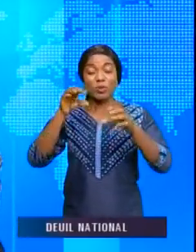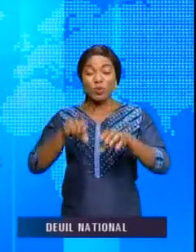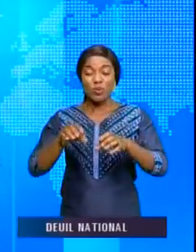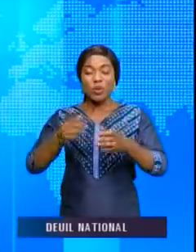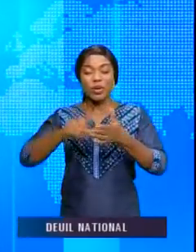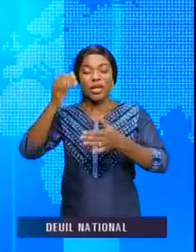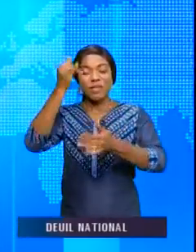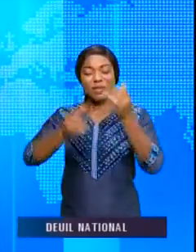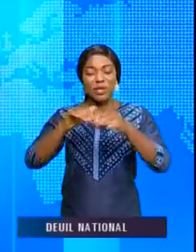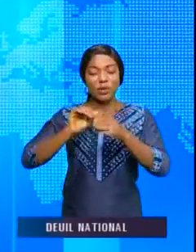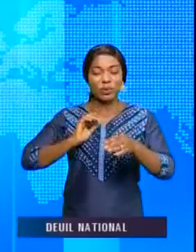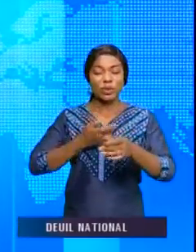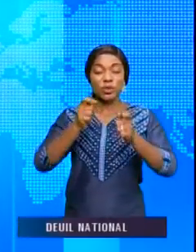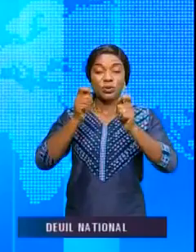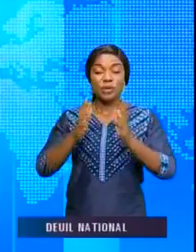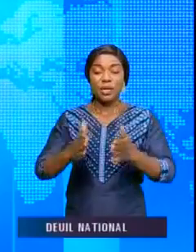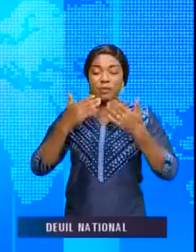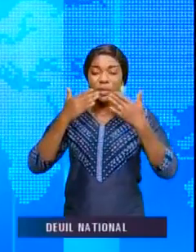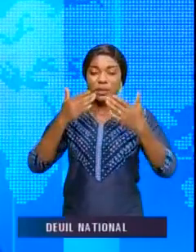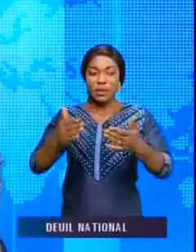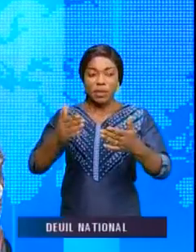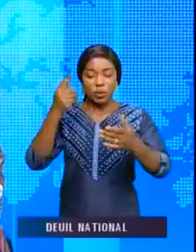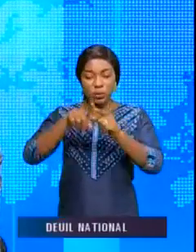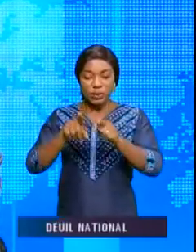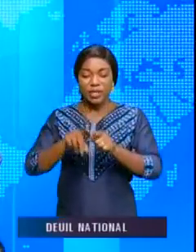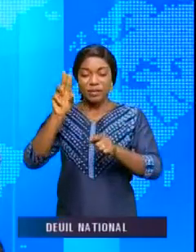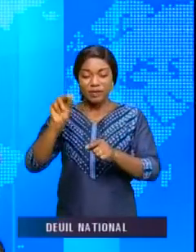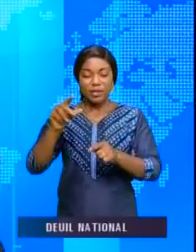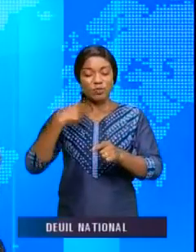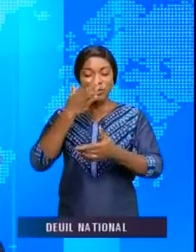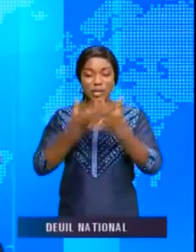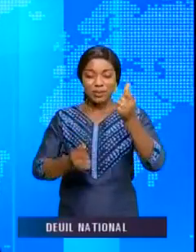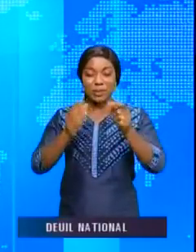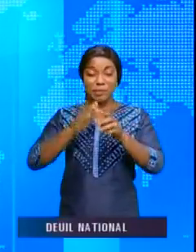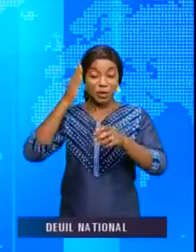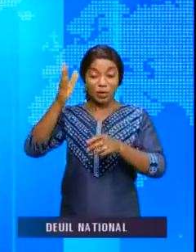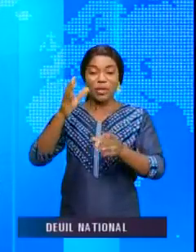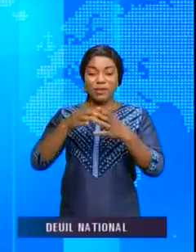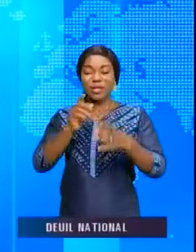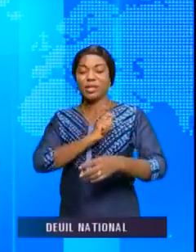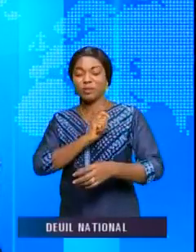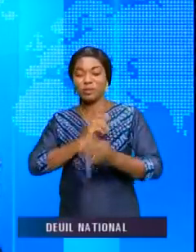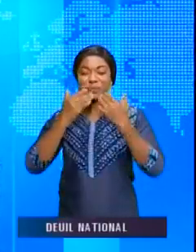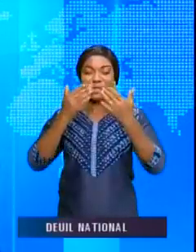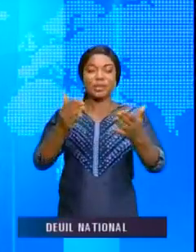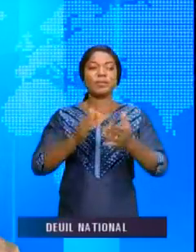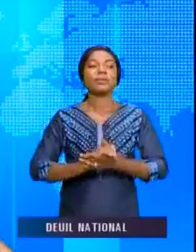journal. Merci de votre attention et tout à l'heure vous serez en compagnie de Robert Ndaie Tchissesse pour la suite de l'actualité. Merci. Merci. Merci. Merci.